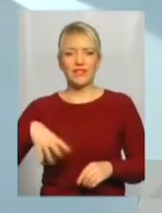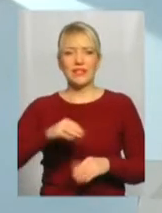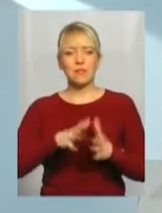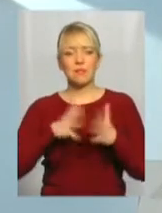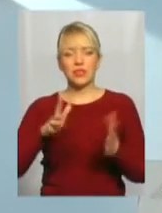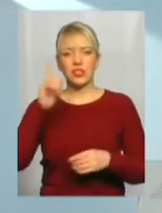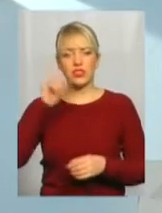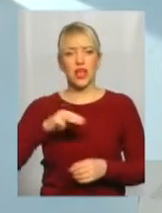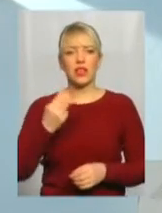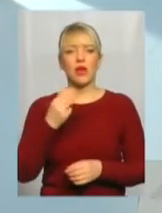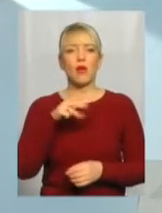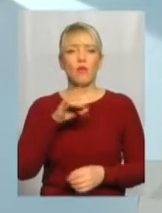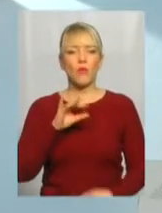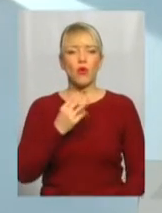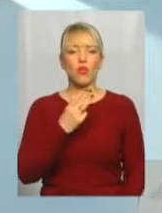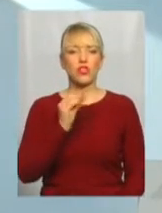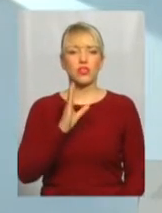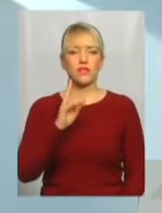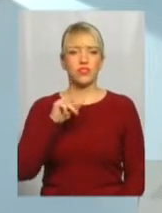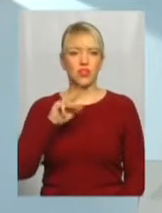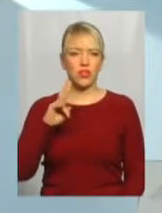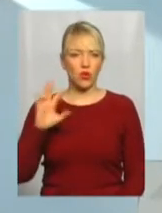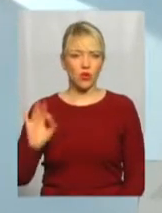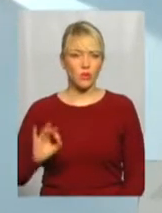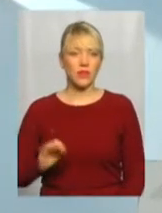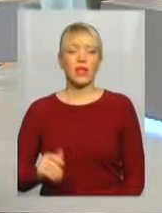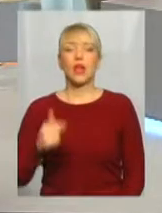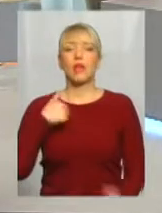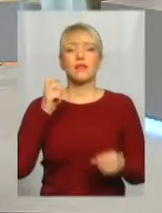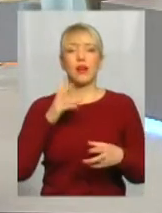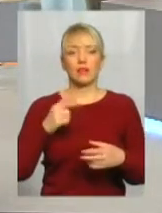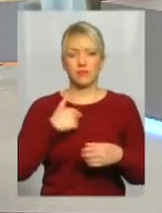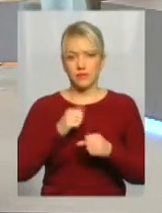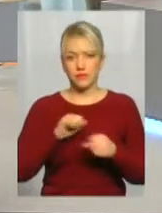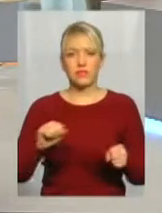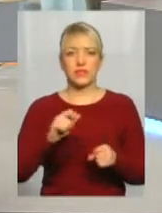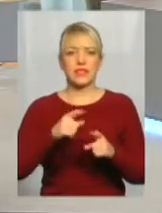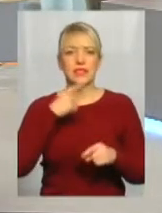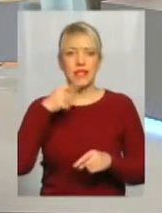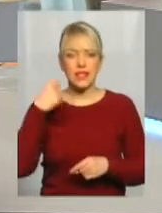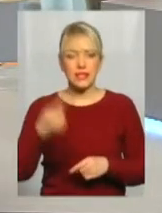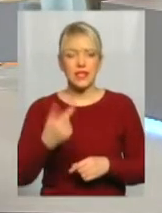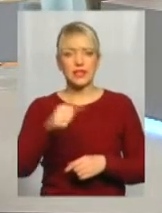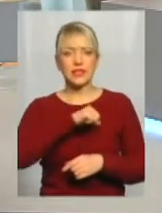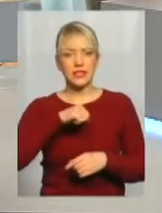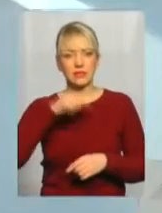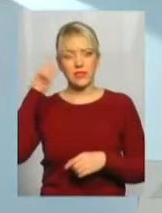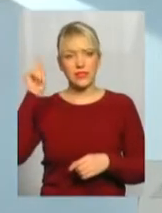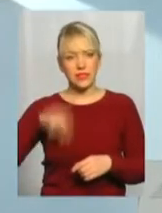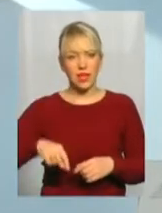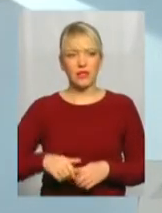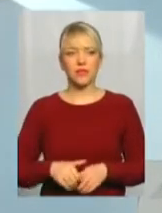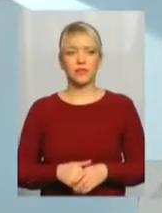Шевченка. Олено, я посмію сказати, та й ви сама це знаєте, як і наші шановні телеглядачі,